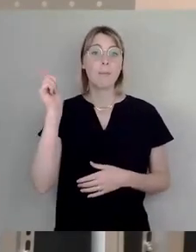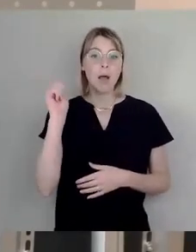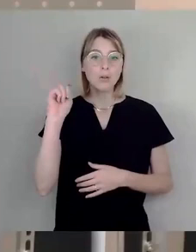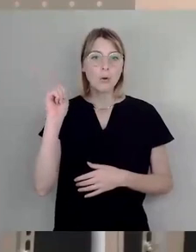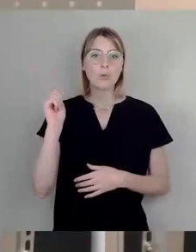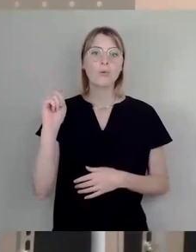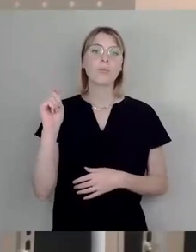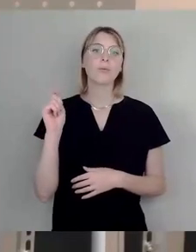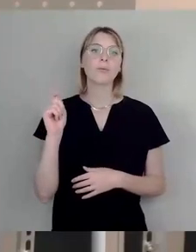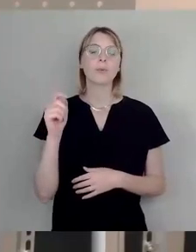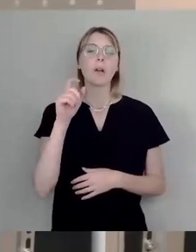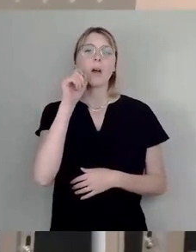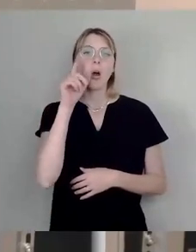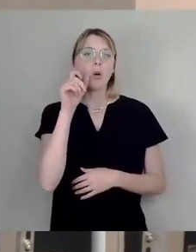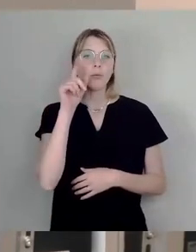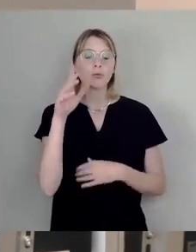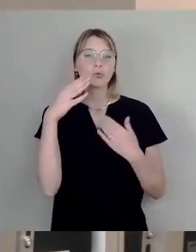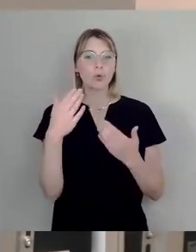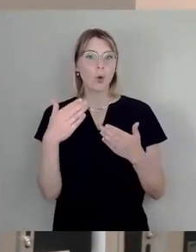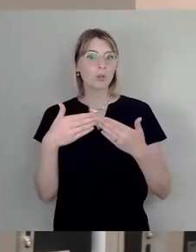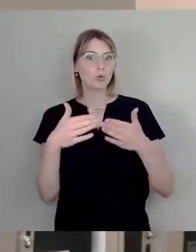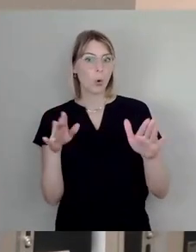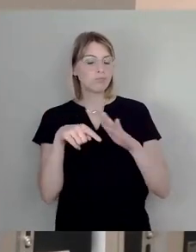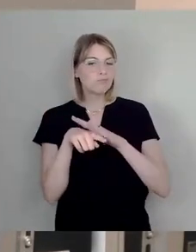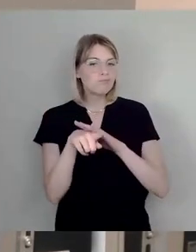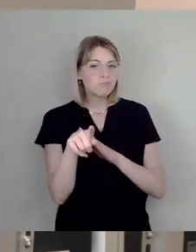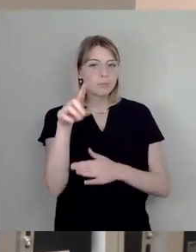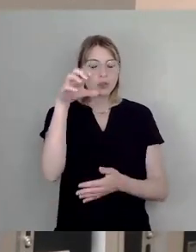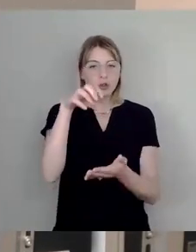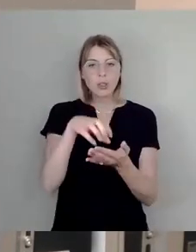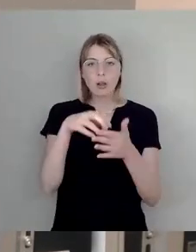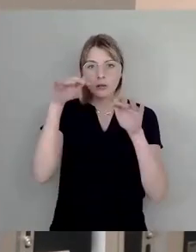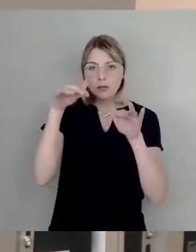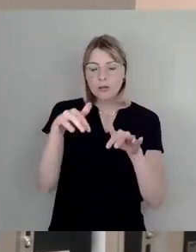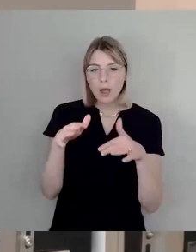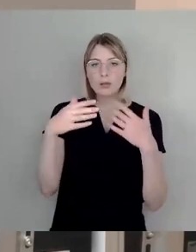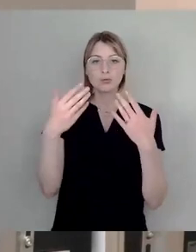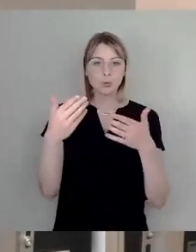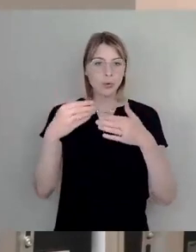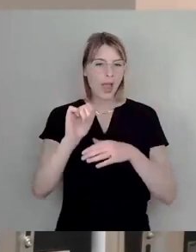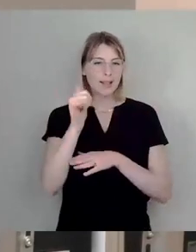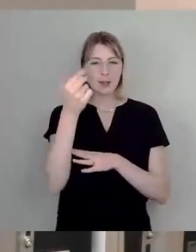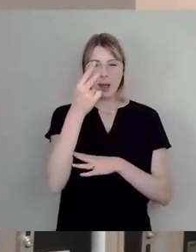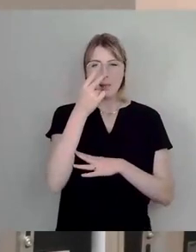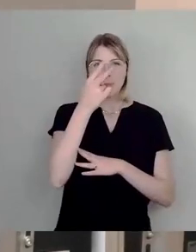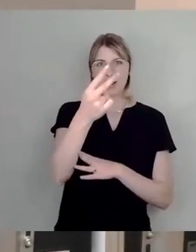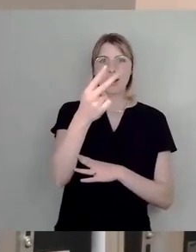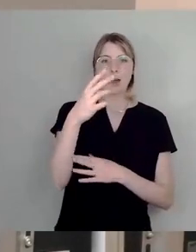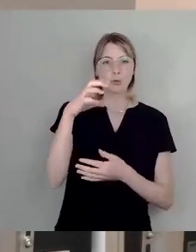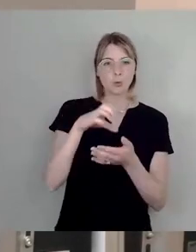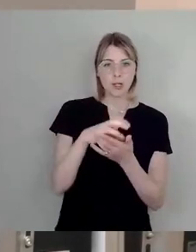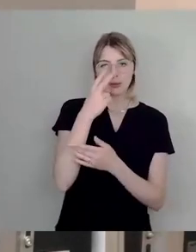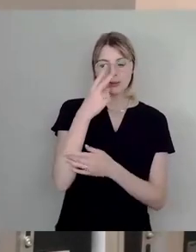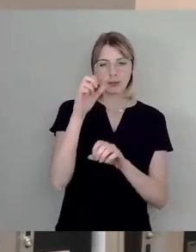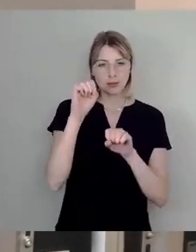oft ein Tor zur Stadt. Das ist der Ort, an dem Menschen Städte das erste Mal ganz bewusst wahrnehmen, wo sie hineintreten,